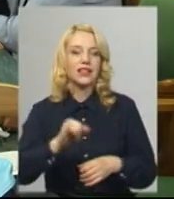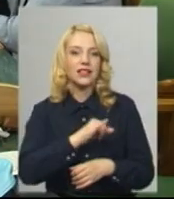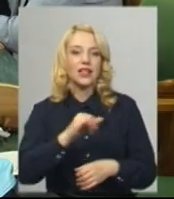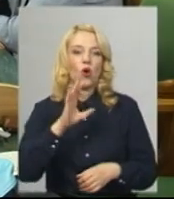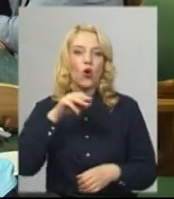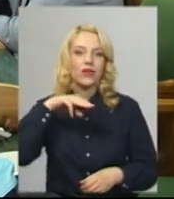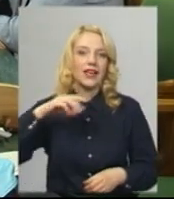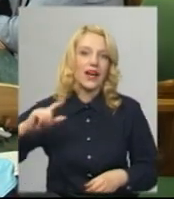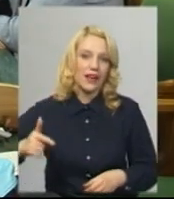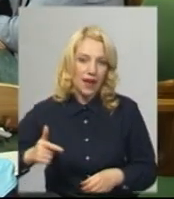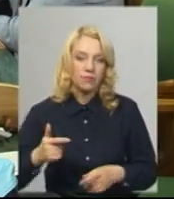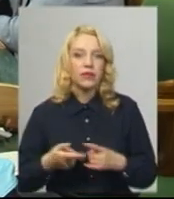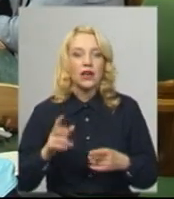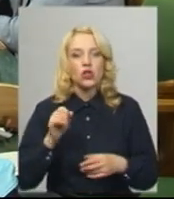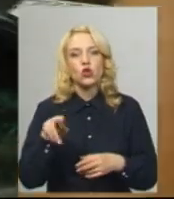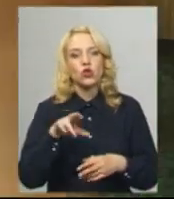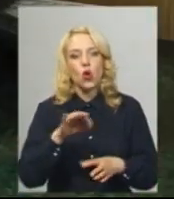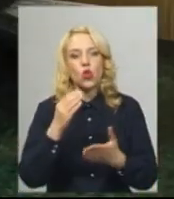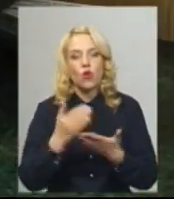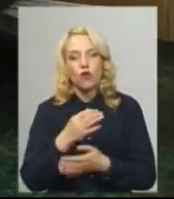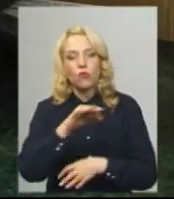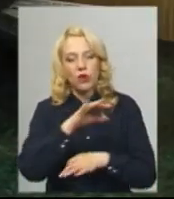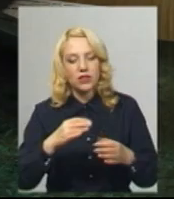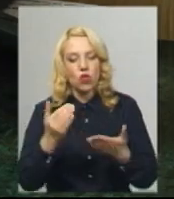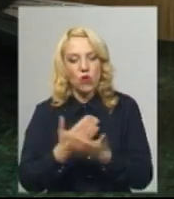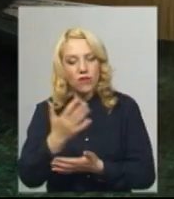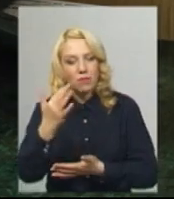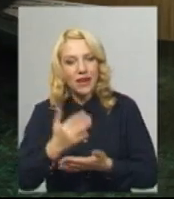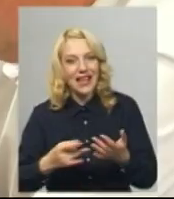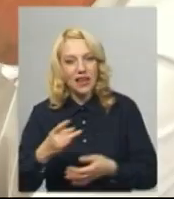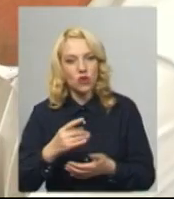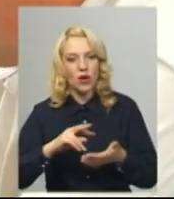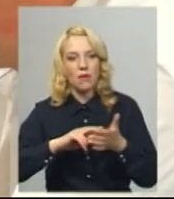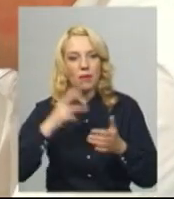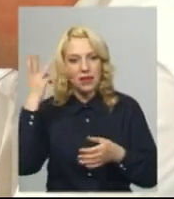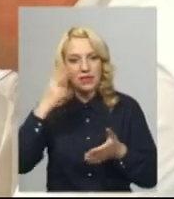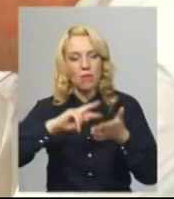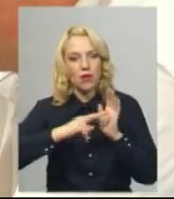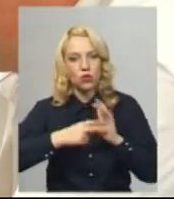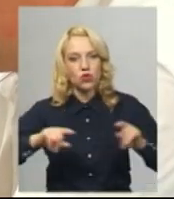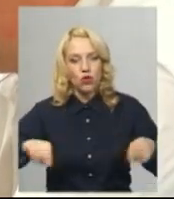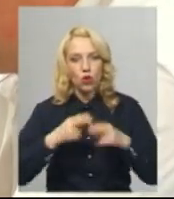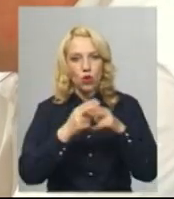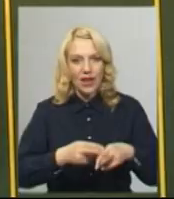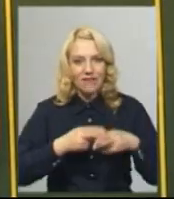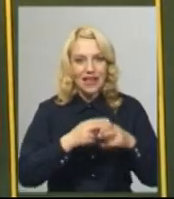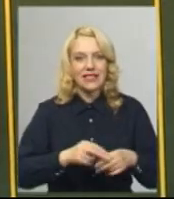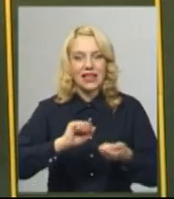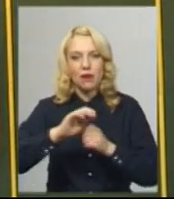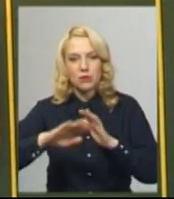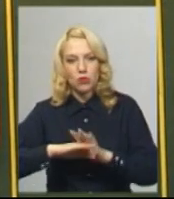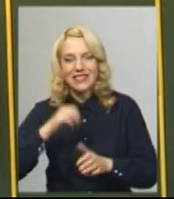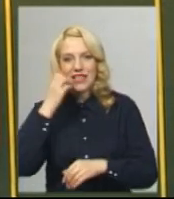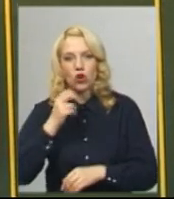міста. Відповідно до проєкту щодо нового переліку районів, на Хмельниччині планують створити 5 районів. Дунеєвецький, Кам'янець-Подільський,